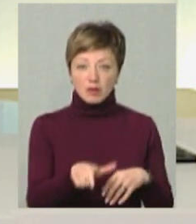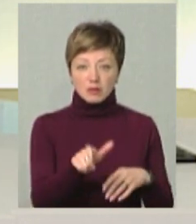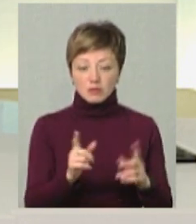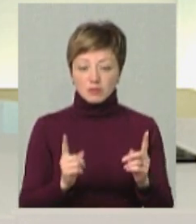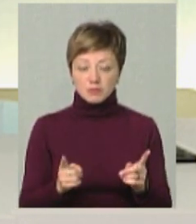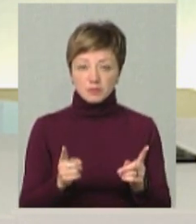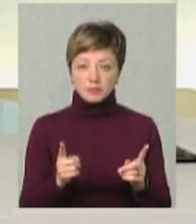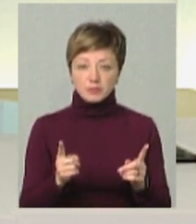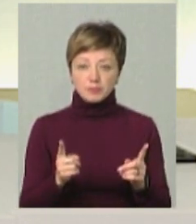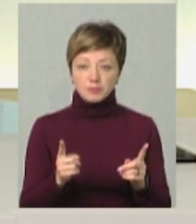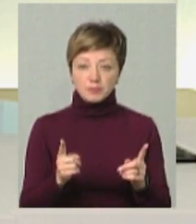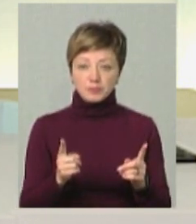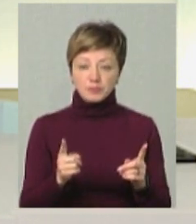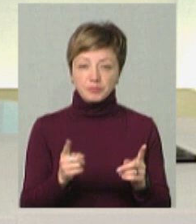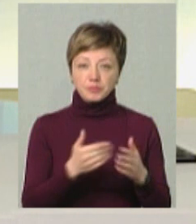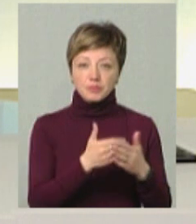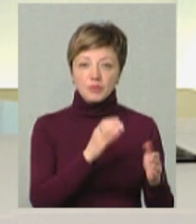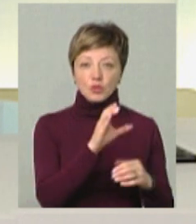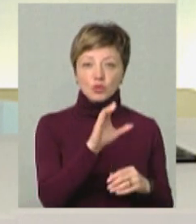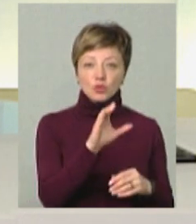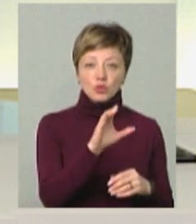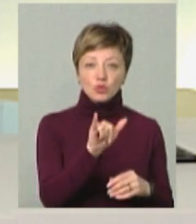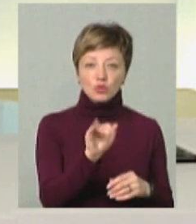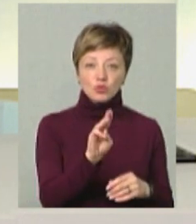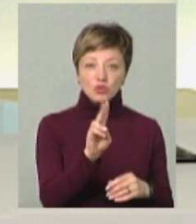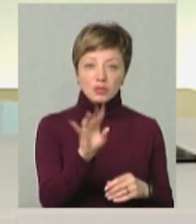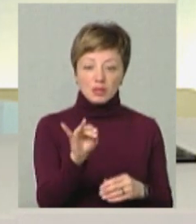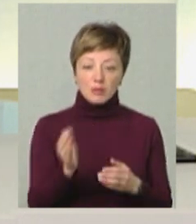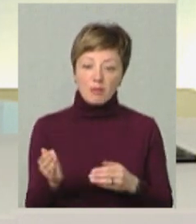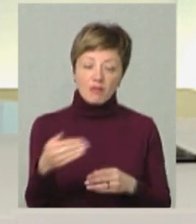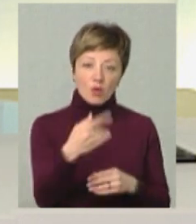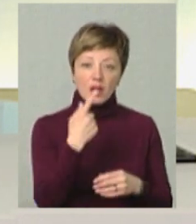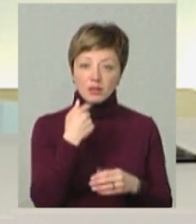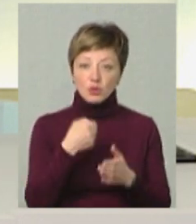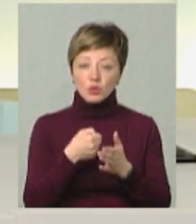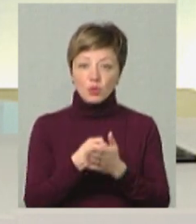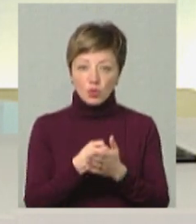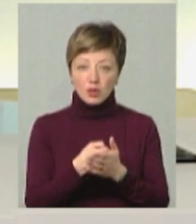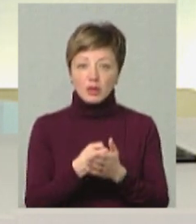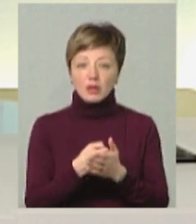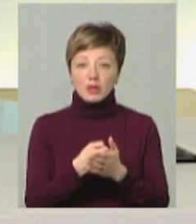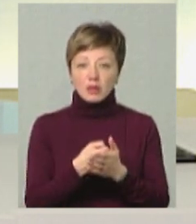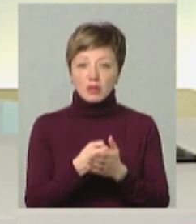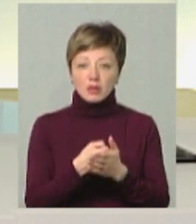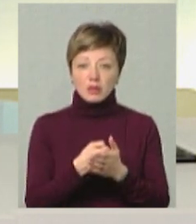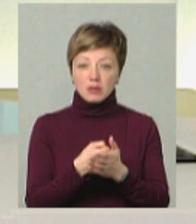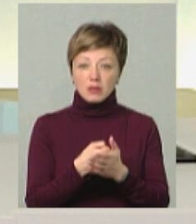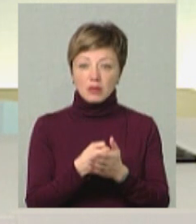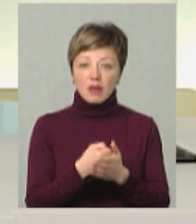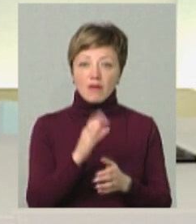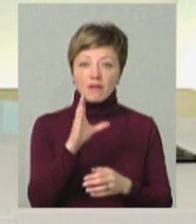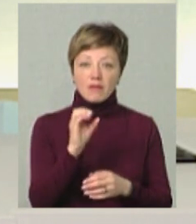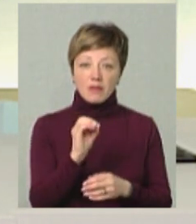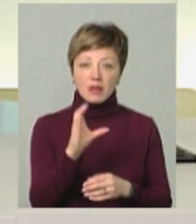від Сушик, фактично, від повороту на Красилів, якби, до виїзду за населений пункт